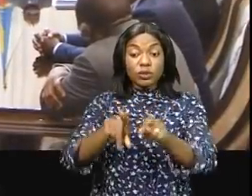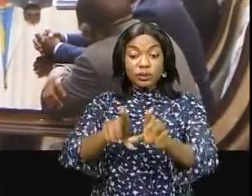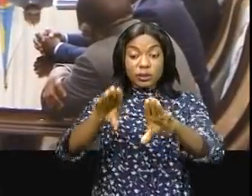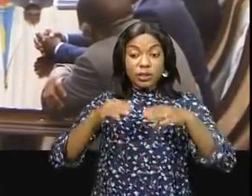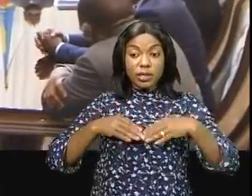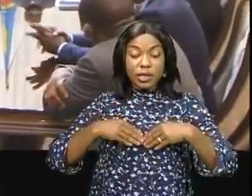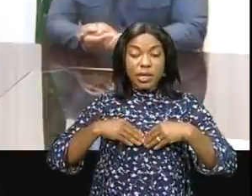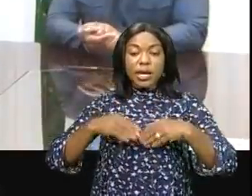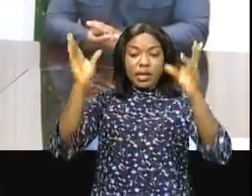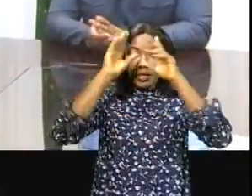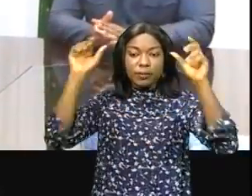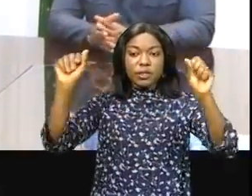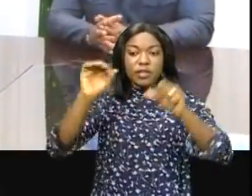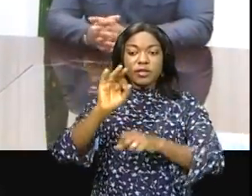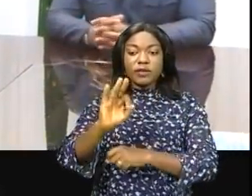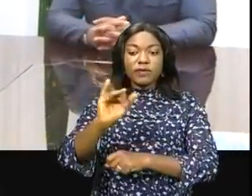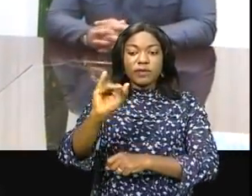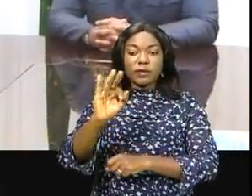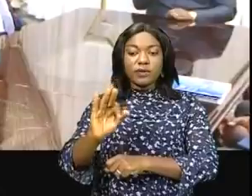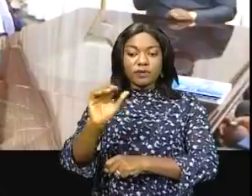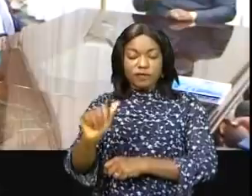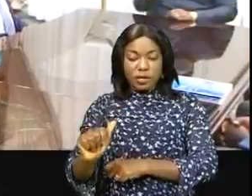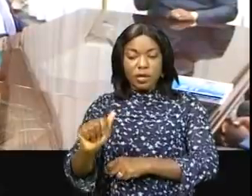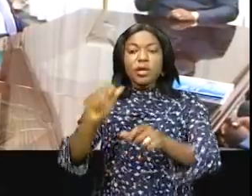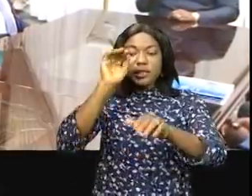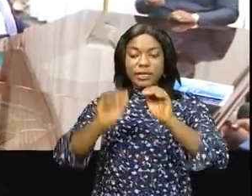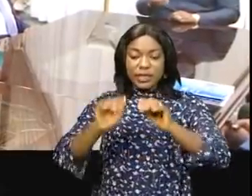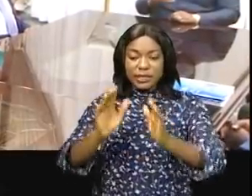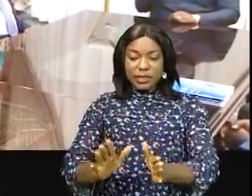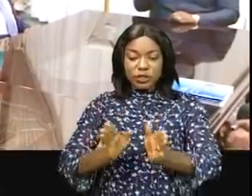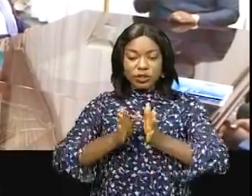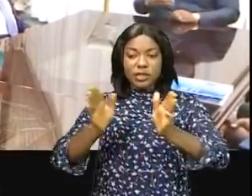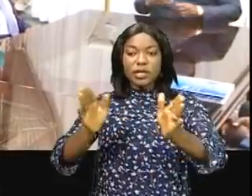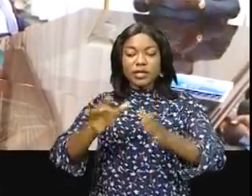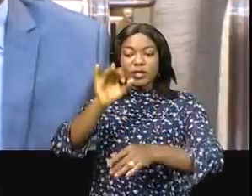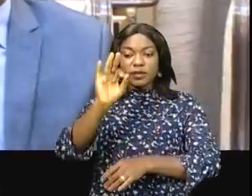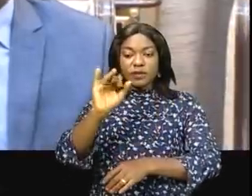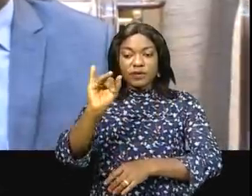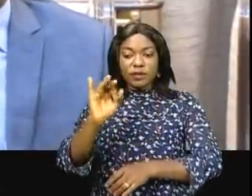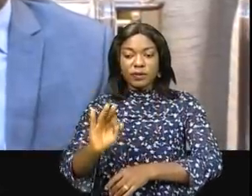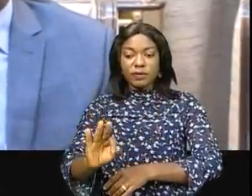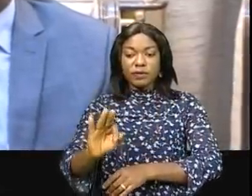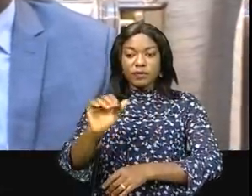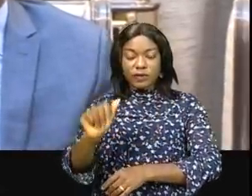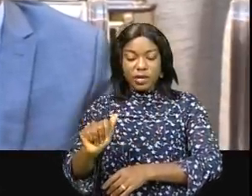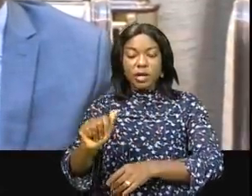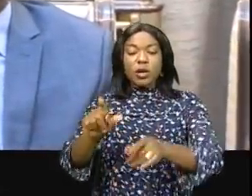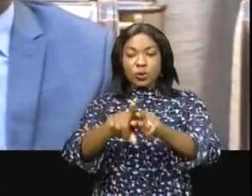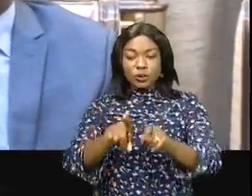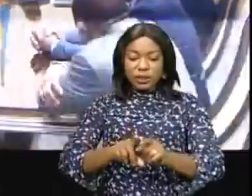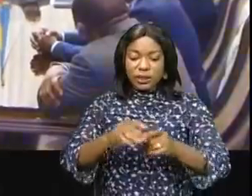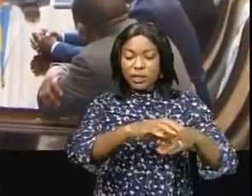président de la CAF, Patrice Motsepe et Fatma Samba Diouf, secrétaire général de la FIFA, qui conduisait une délégation d'experts de deux